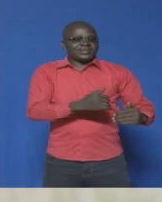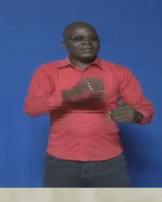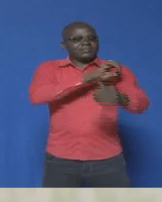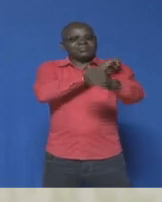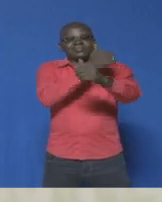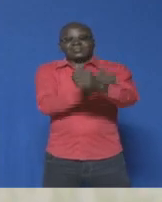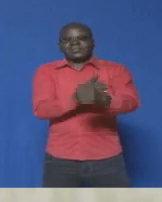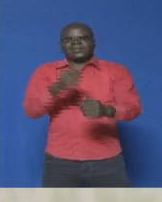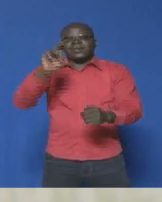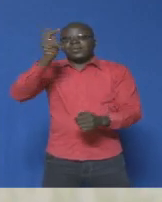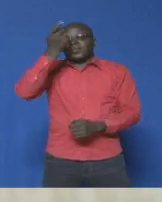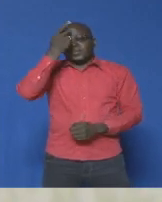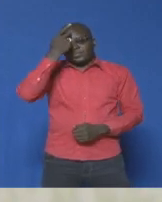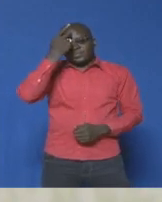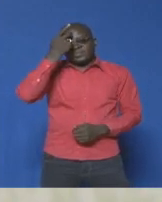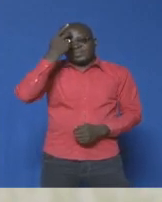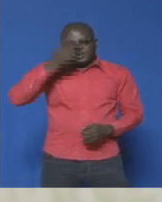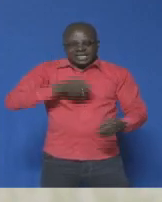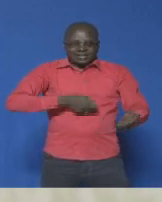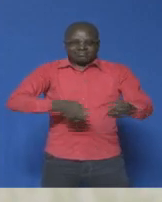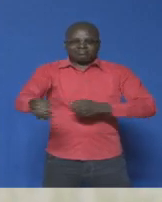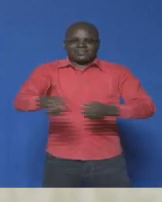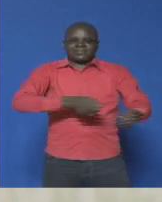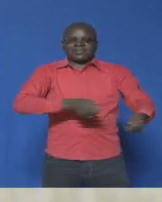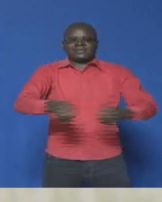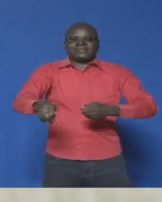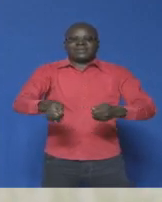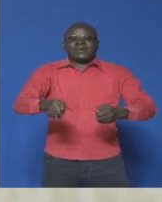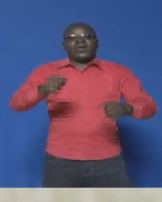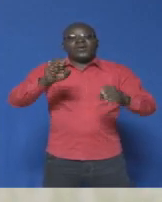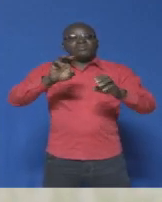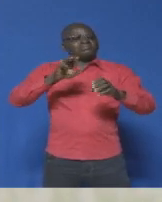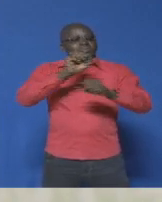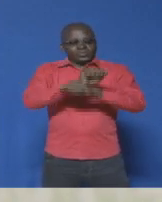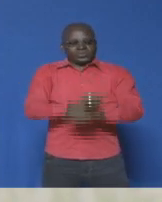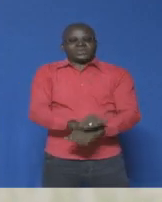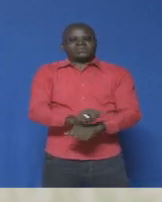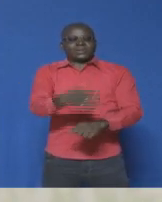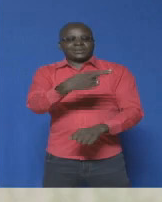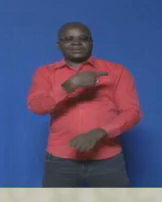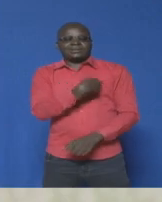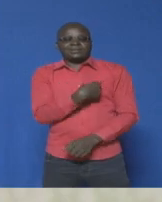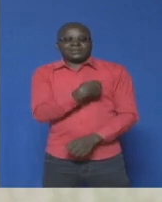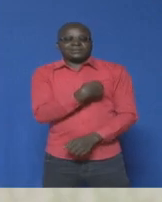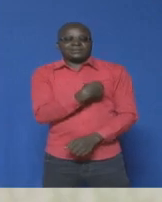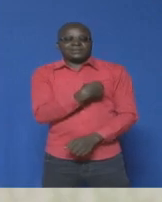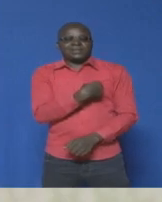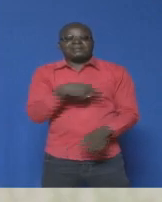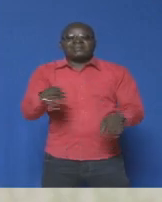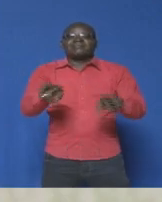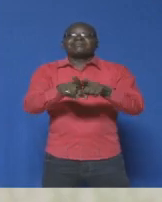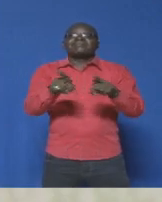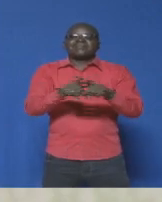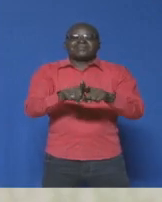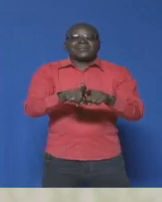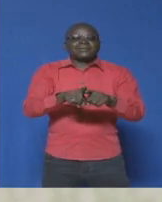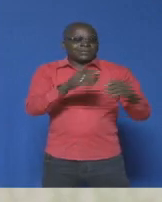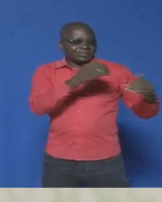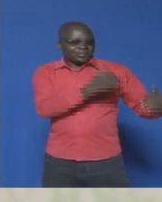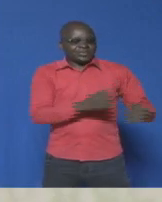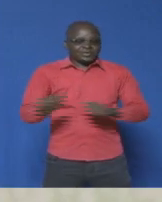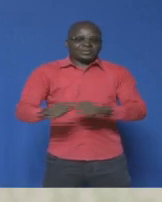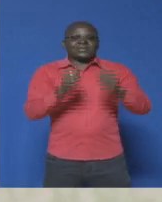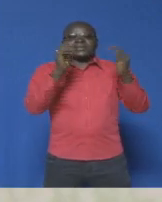politiques, administratives, coutumières, religieuses et de même qu'auprès des acteurs de la société